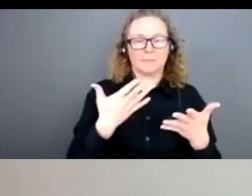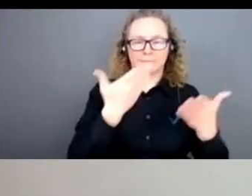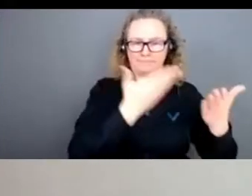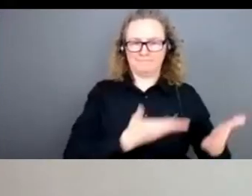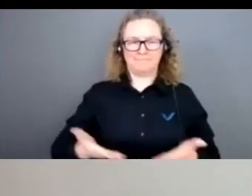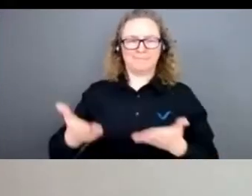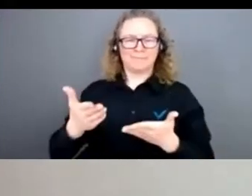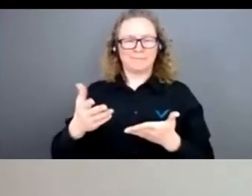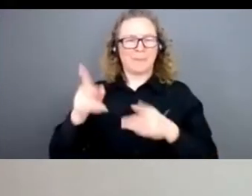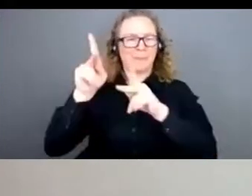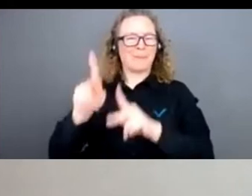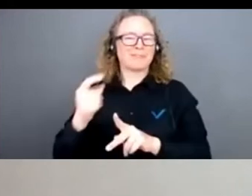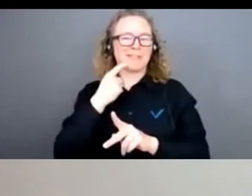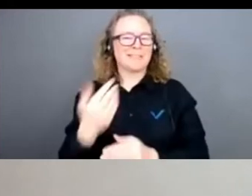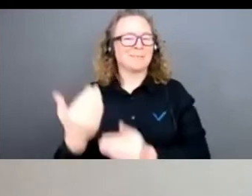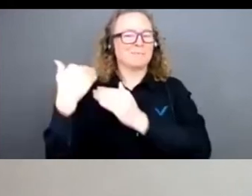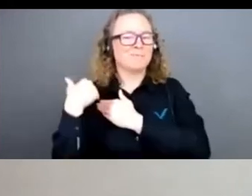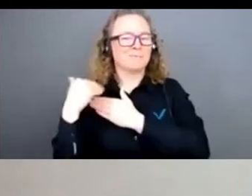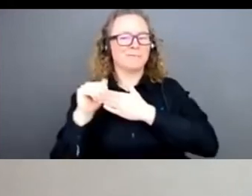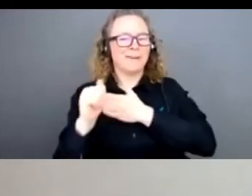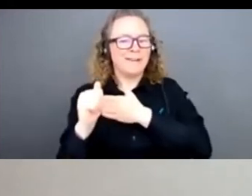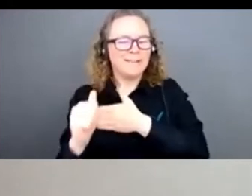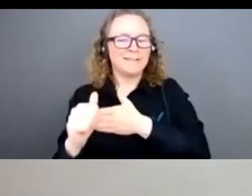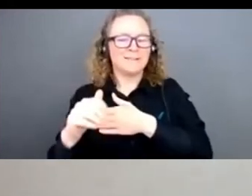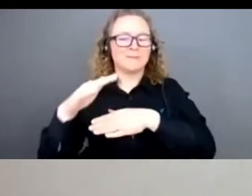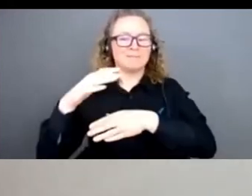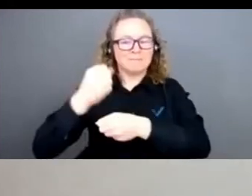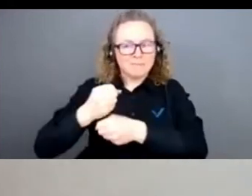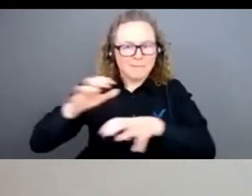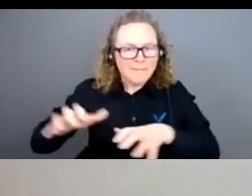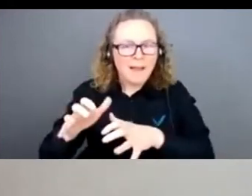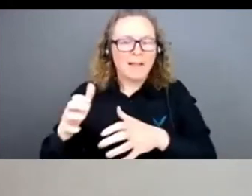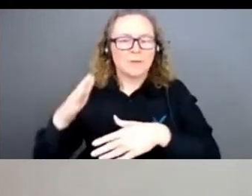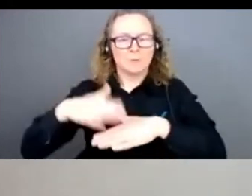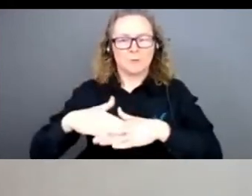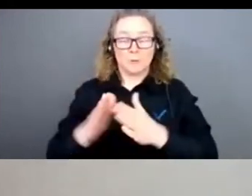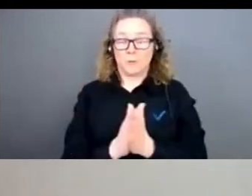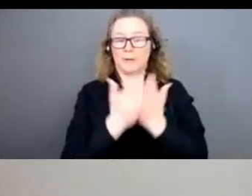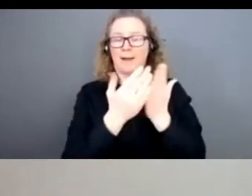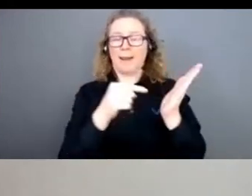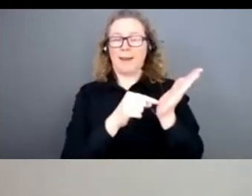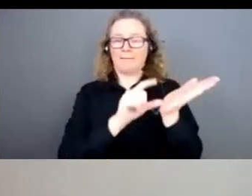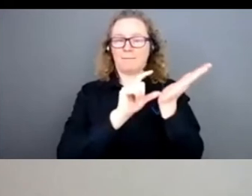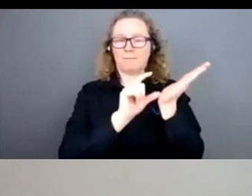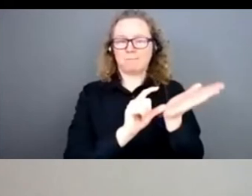organisé et fait beaucoup de travail pour nous présenter ce volumineux et magnifique